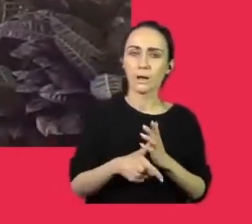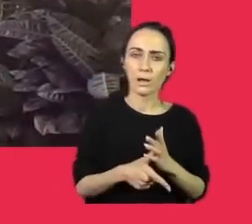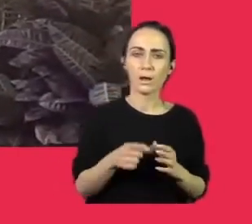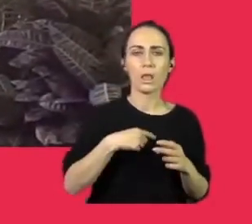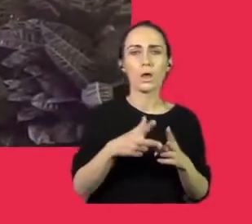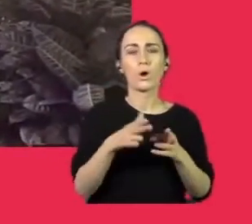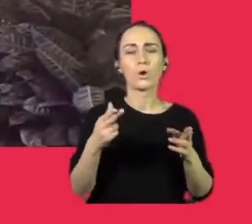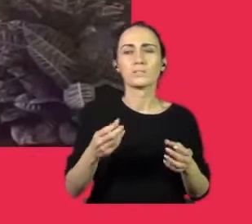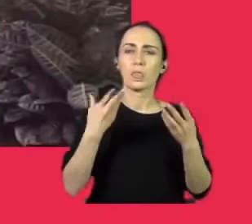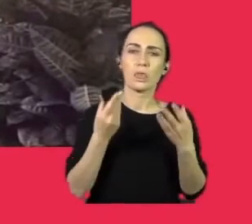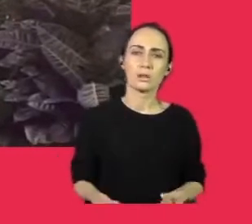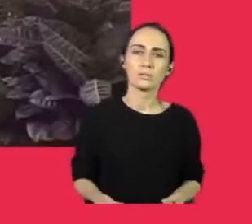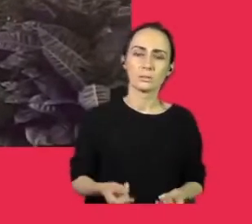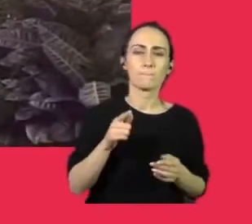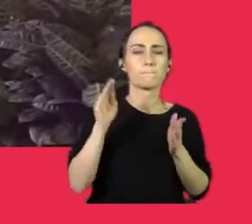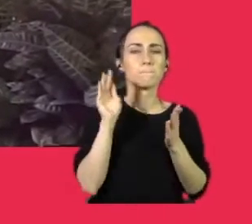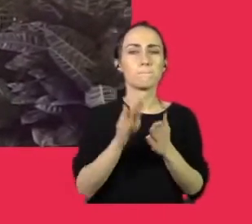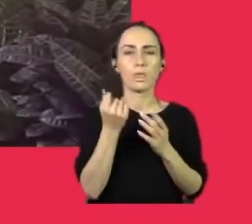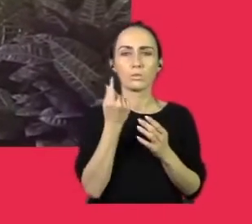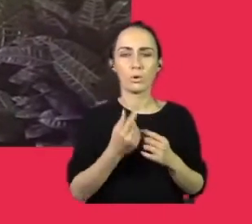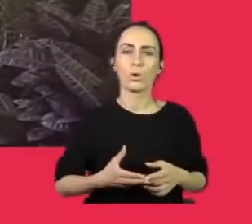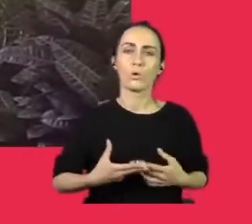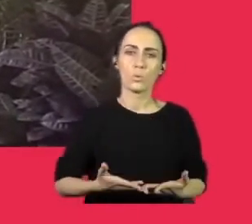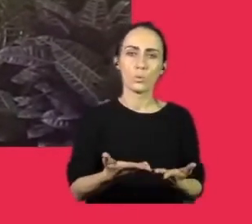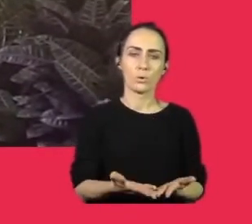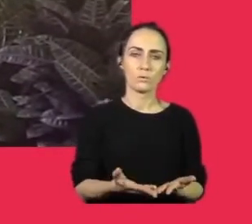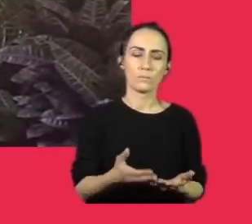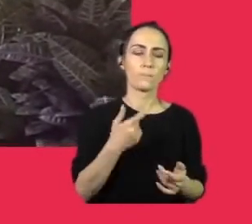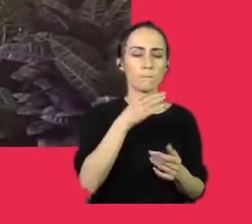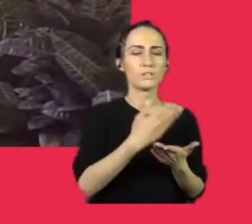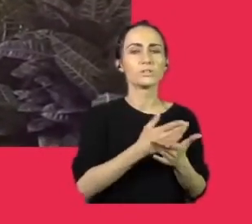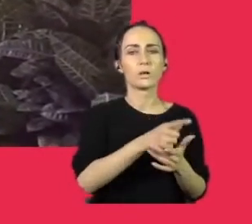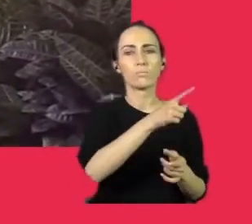okres jesienny, to teraz troszkę mniej. A dlaczego Pan wybrał manaty?